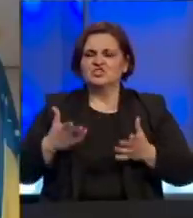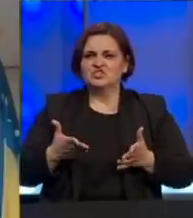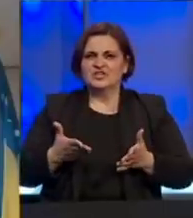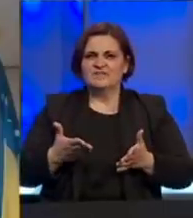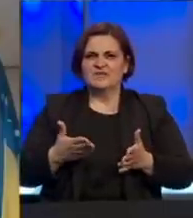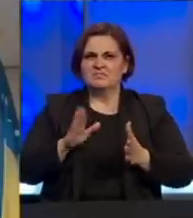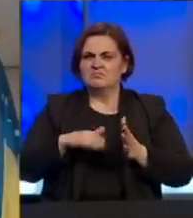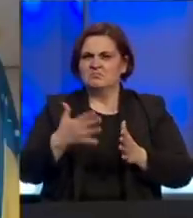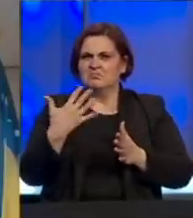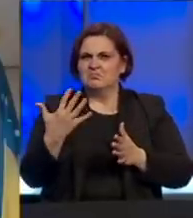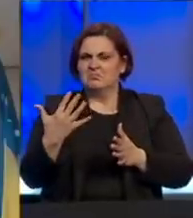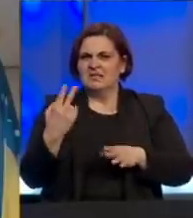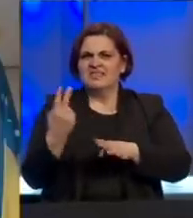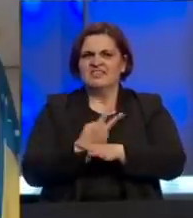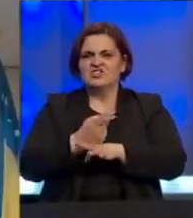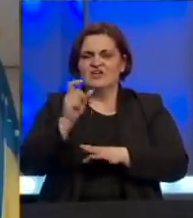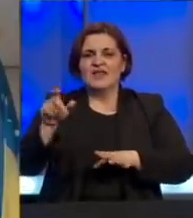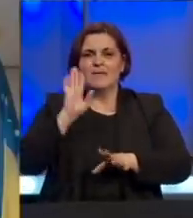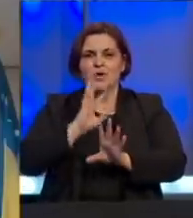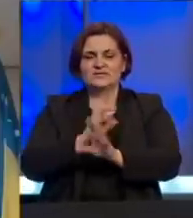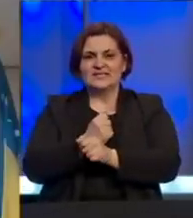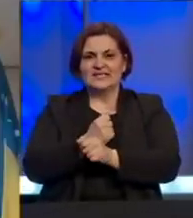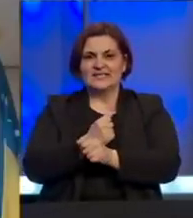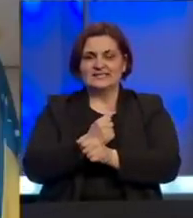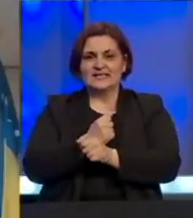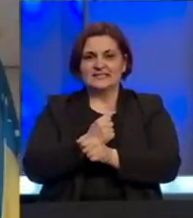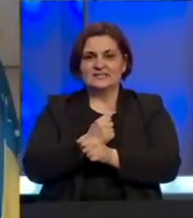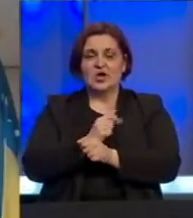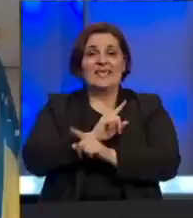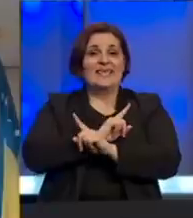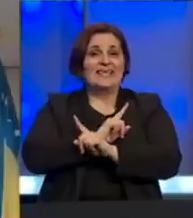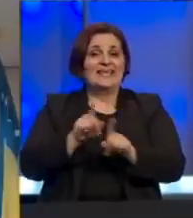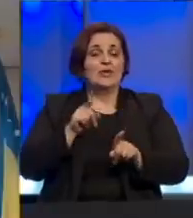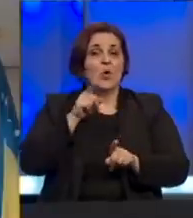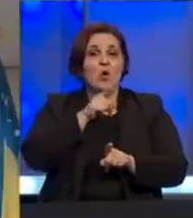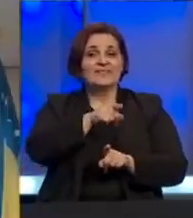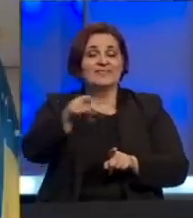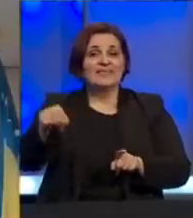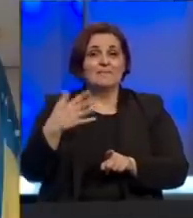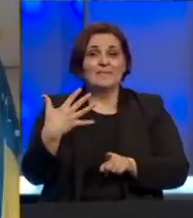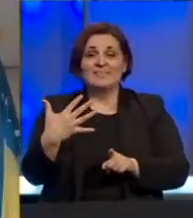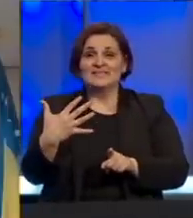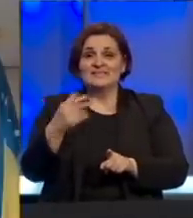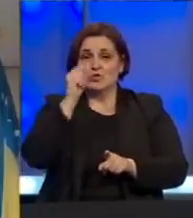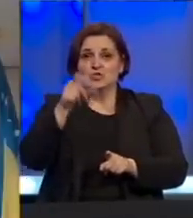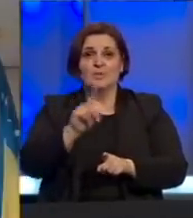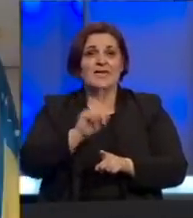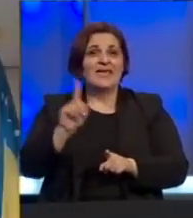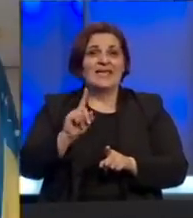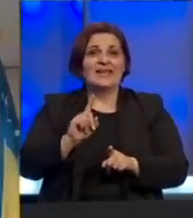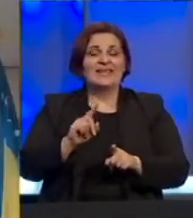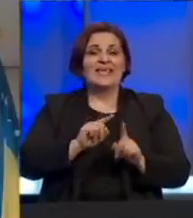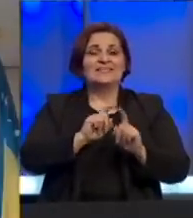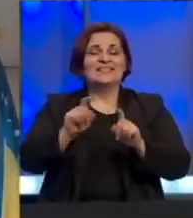od 50 države na Bosni i Hercegovine i niko od njih trenutno nije zaražen